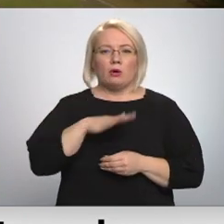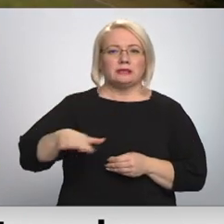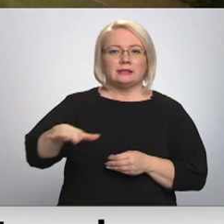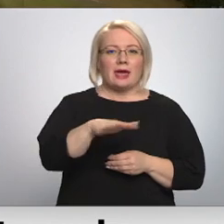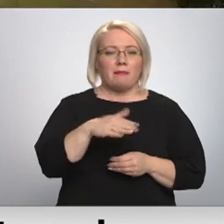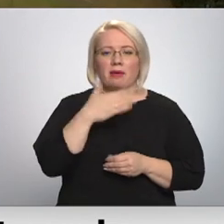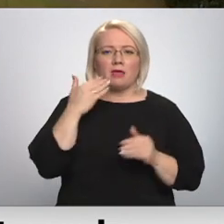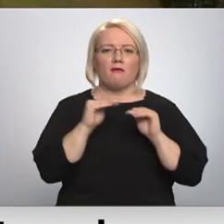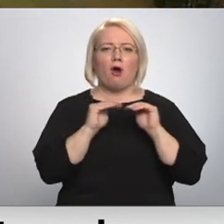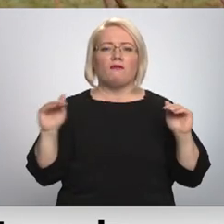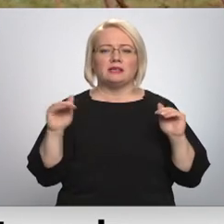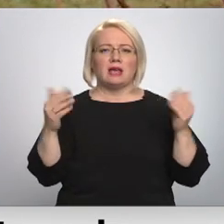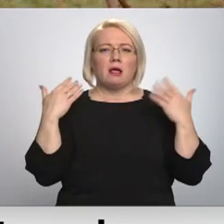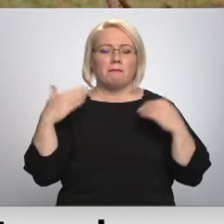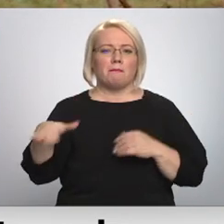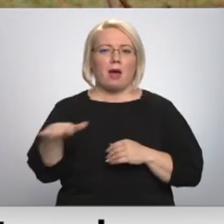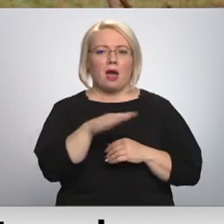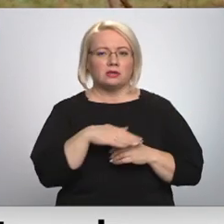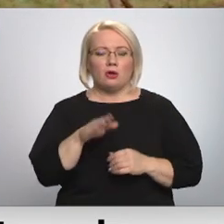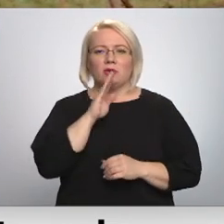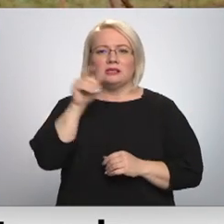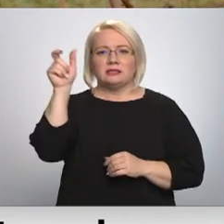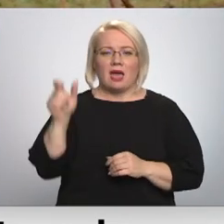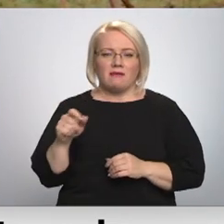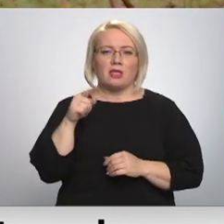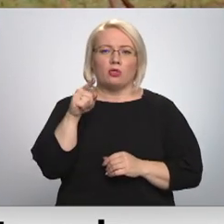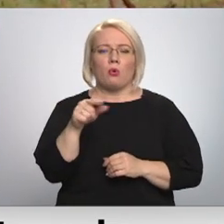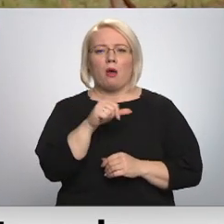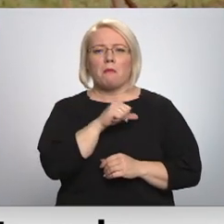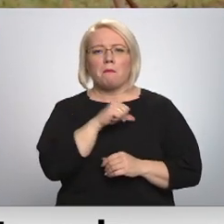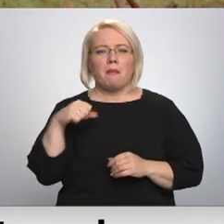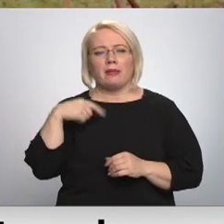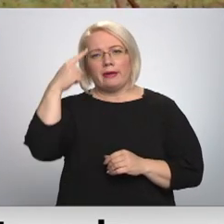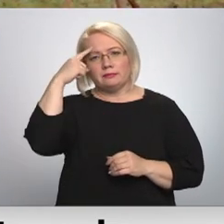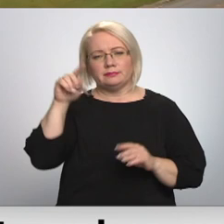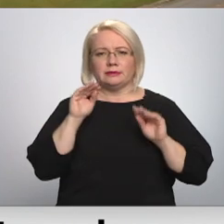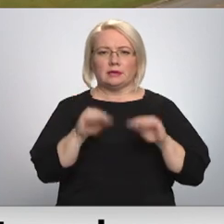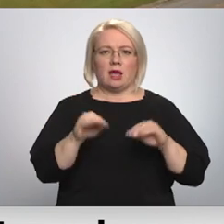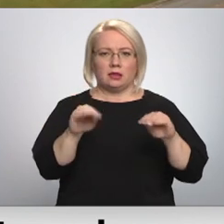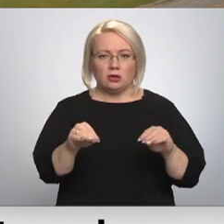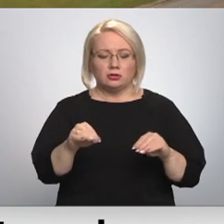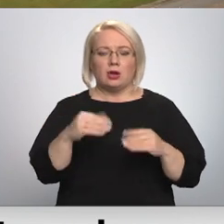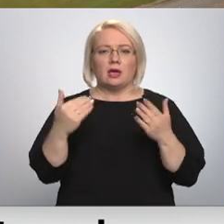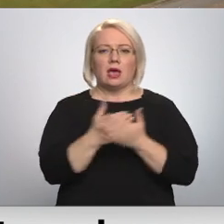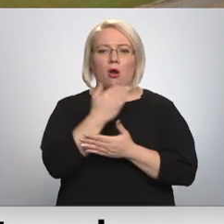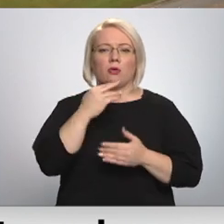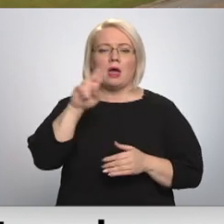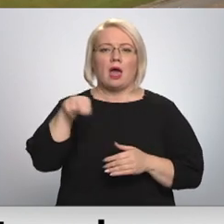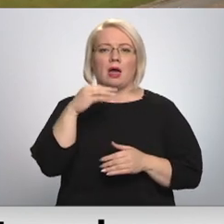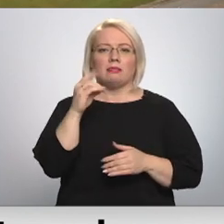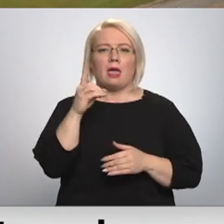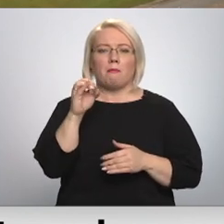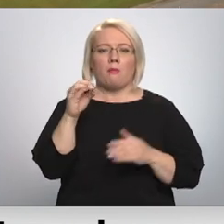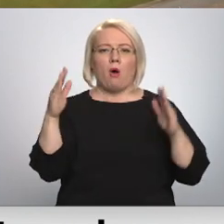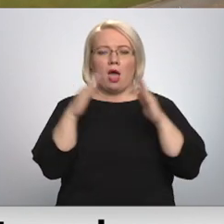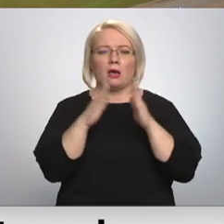oficiāls dendroloģiskais parks un intometu zāli šeit visu veikusi pēc savas iniciatīvas. Jaunajā depo ēkā atradīsies gan valsts